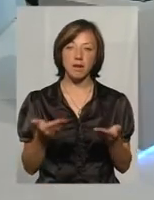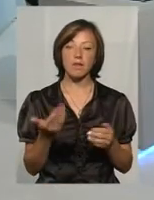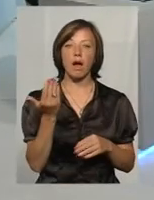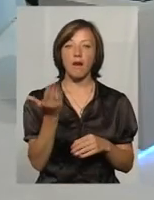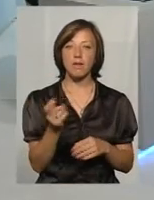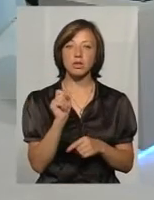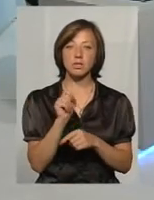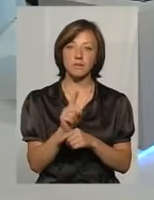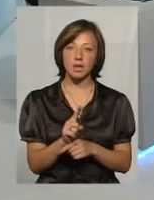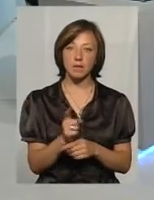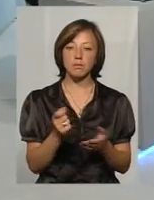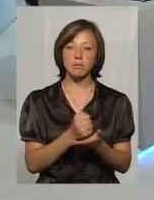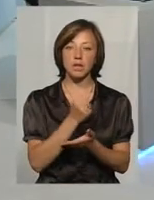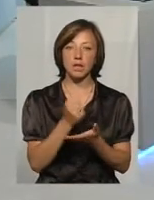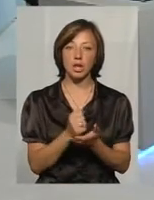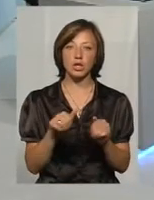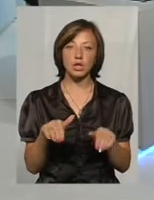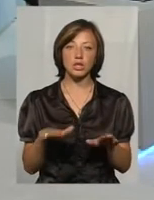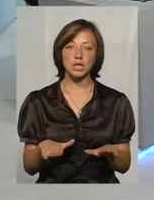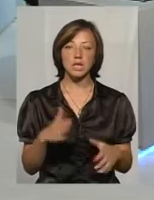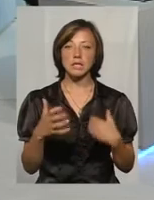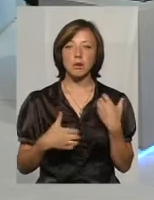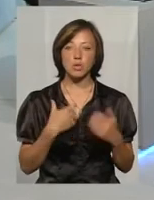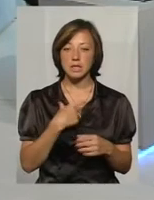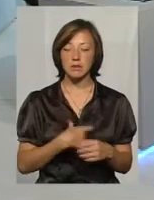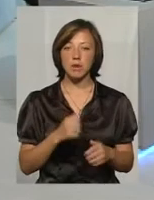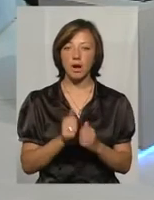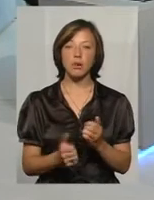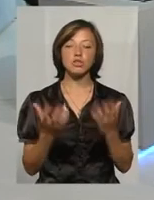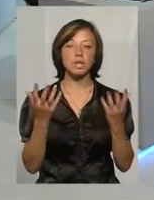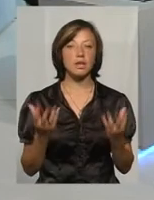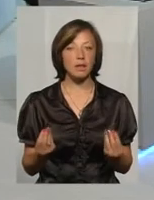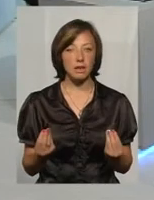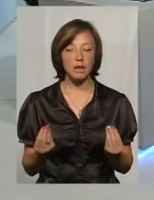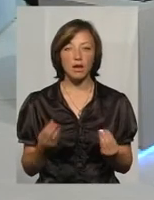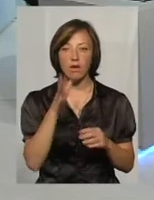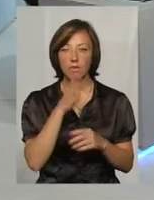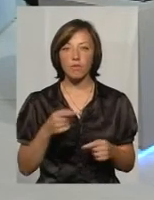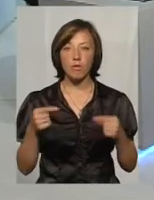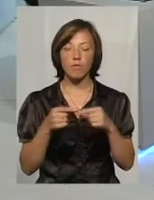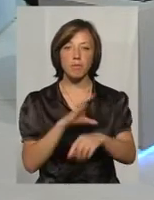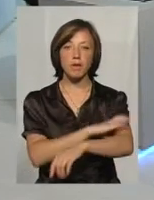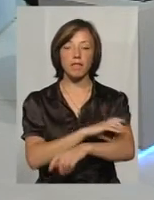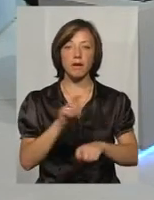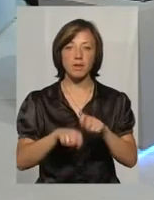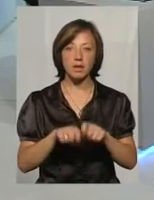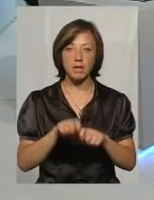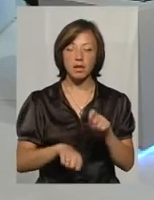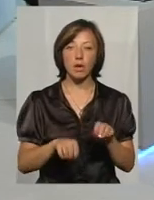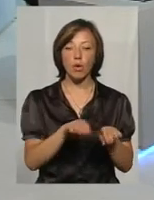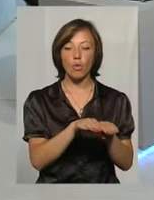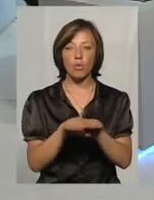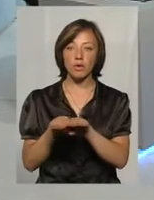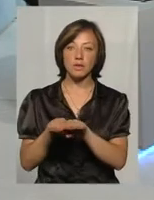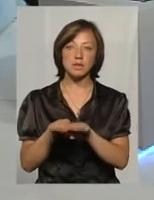ваша задача – принять решение. Заботиться о себе каждый день, вовремя измерять давление, контролировать уровень